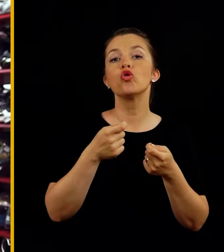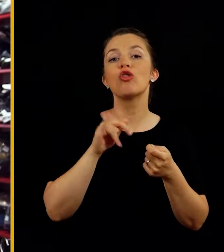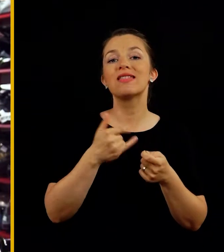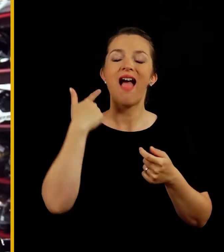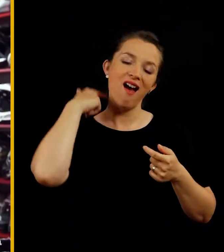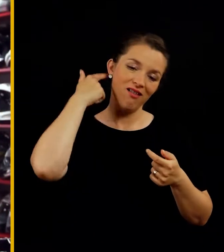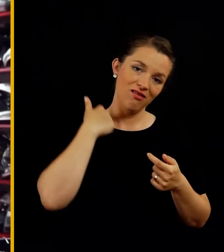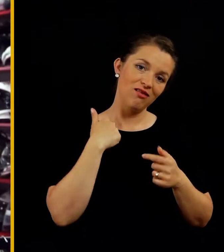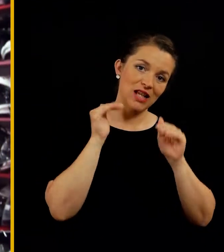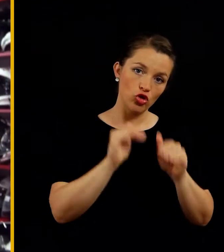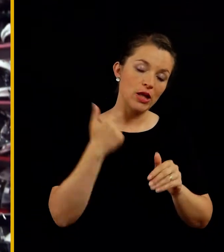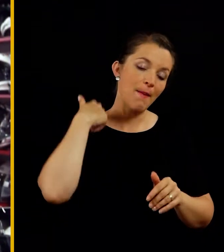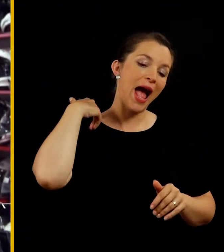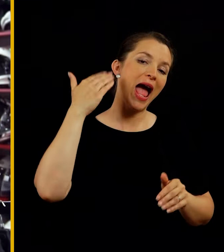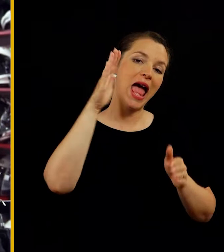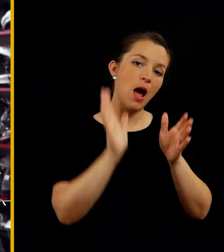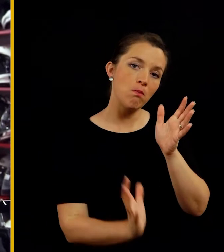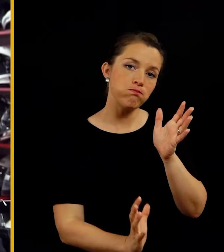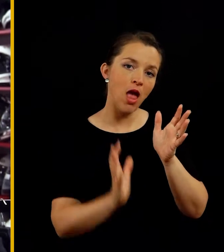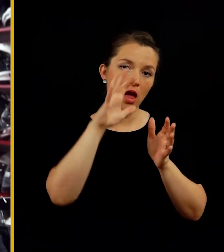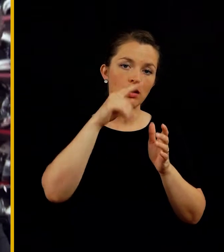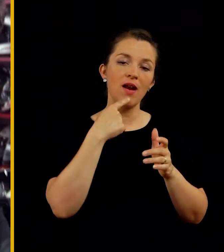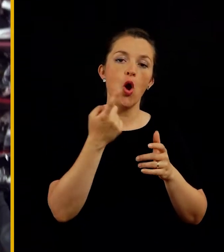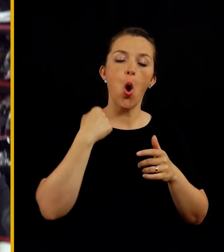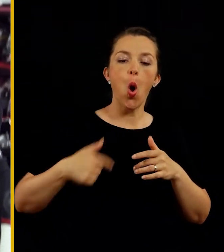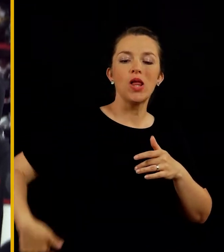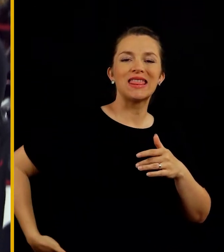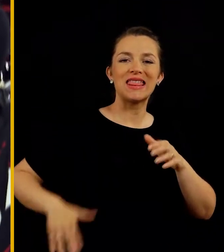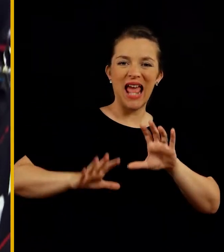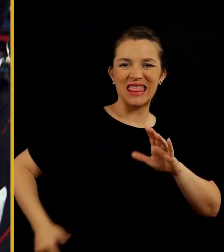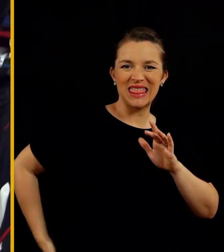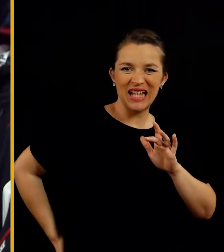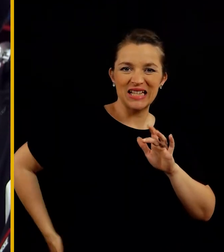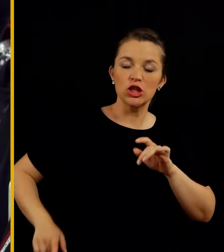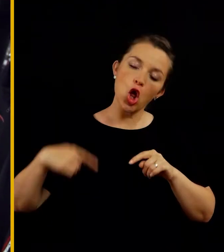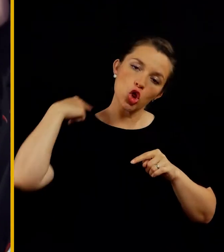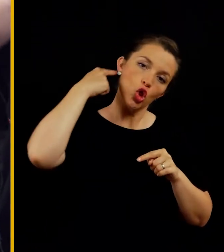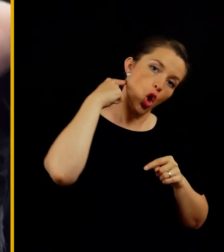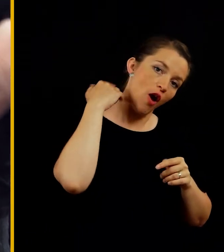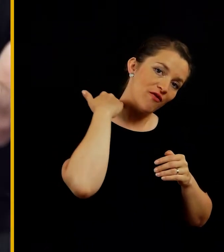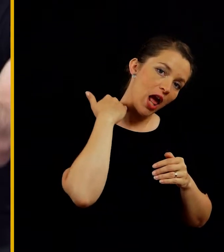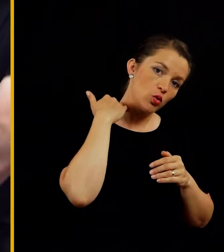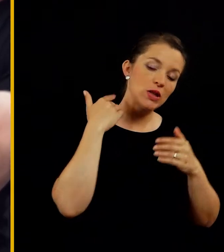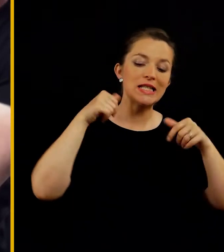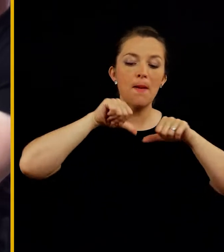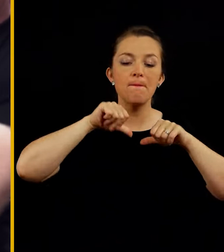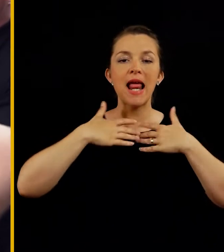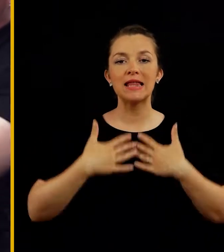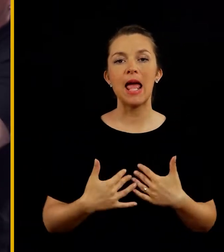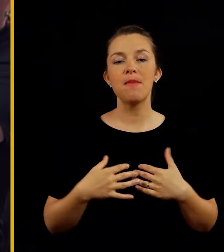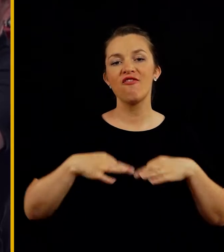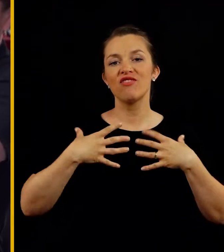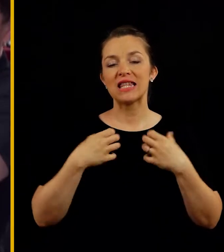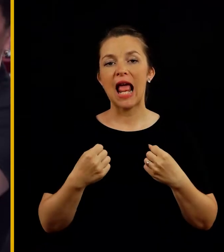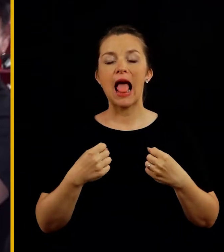vratnih vretenc, zaščito trpnega dela, skratka nekje od trtice do vratnih vretenc in pa v prednem